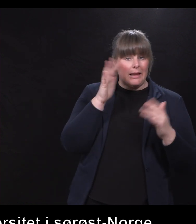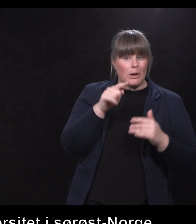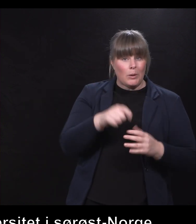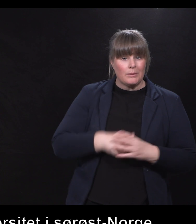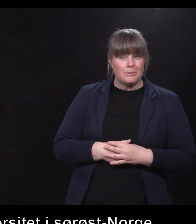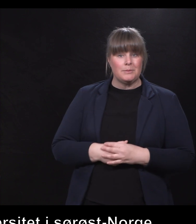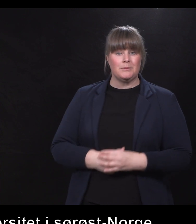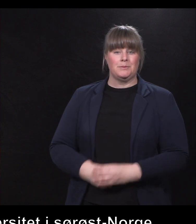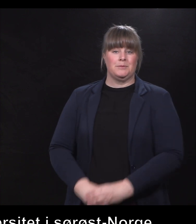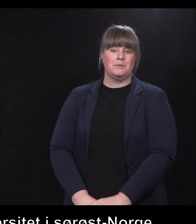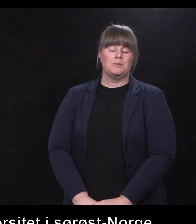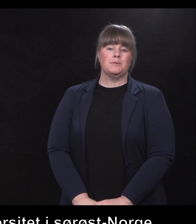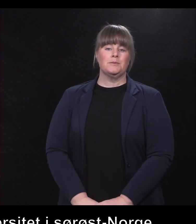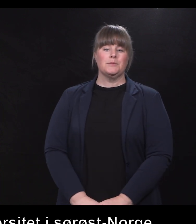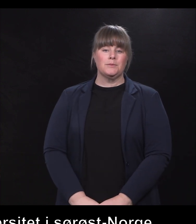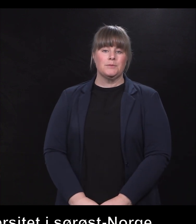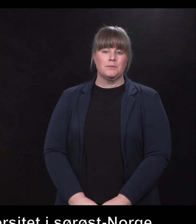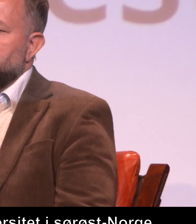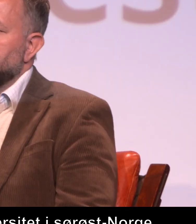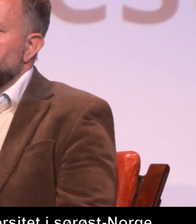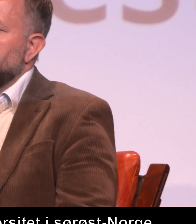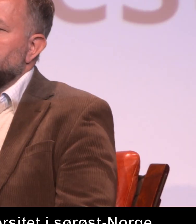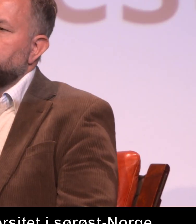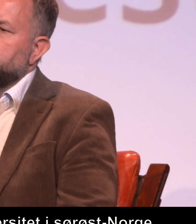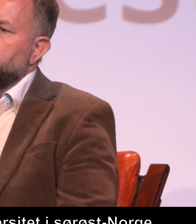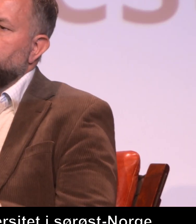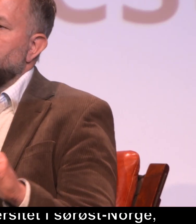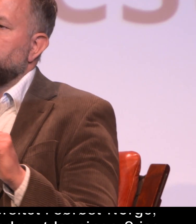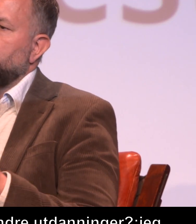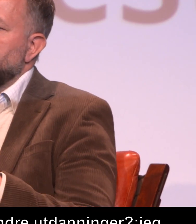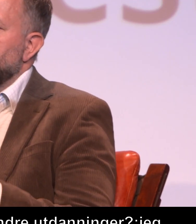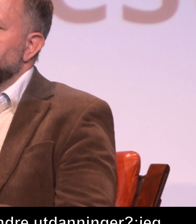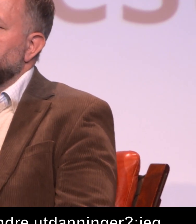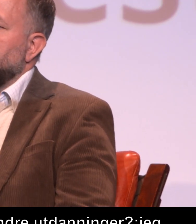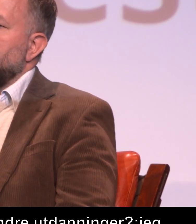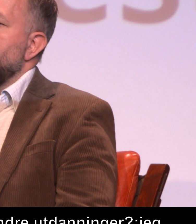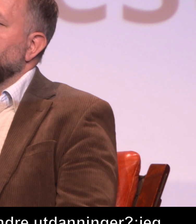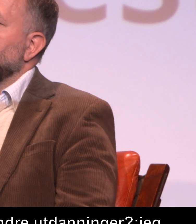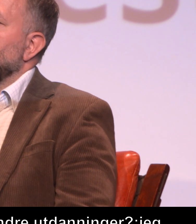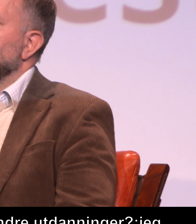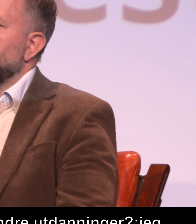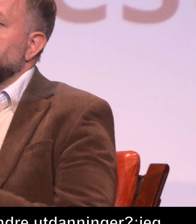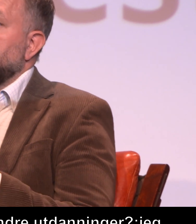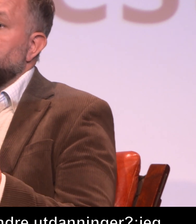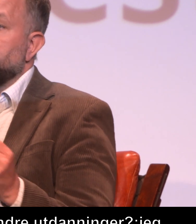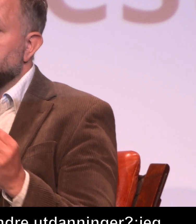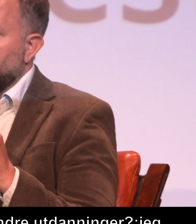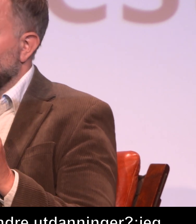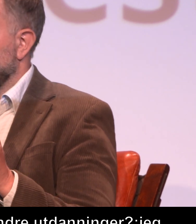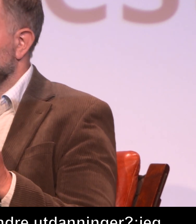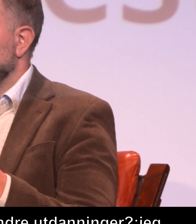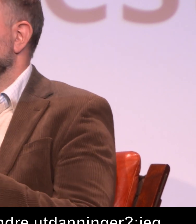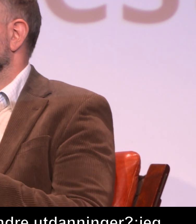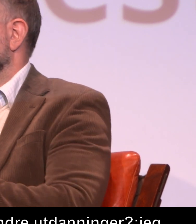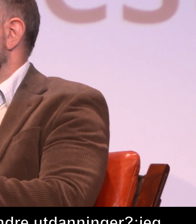Ja, jeg tror absolutt at det er mulig. Og jeg tror også det samme konseptet kan overføres til andre områder,